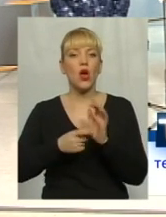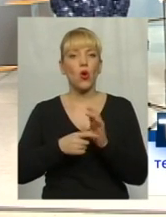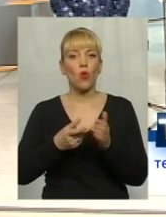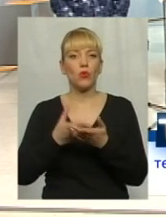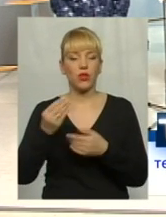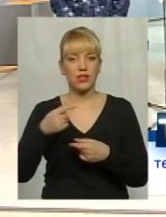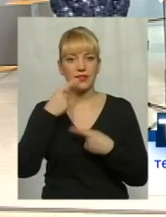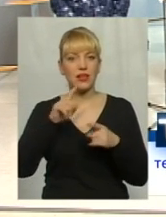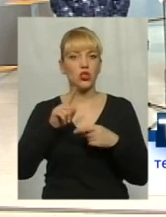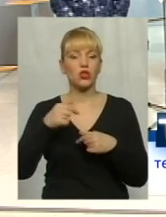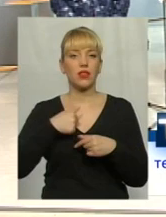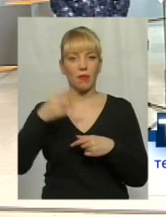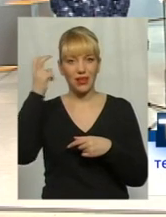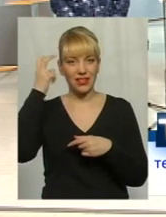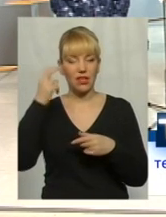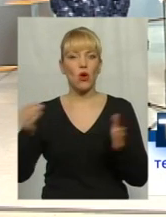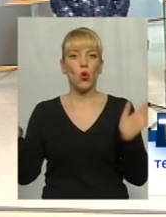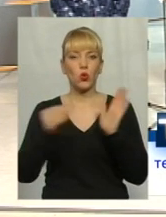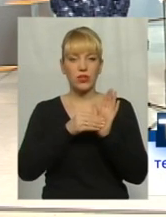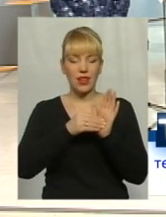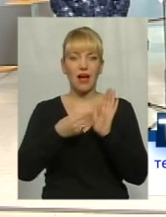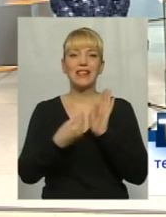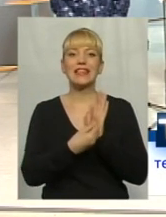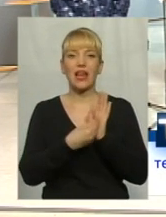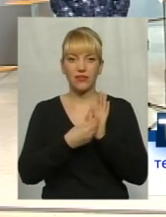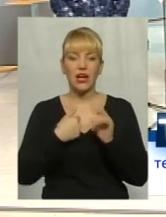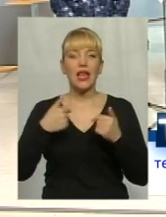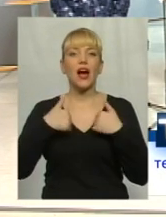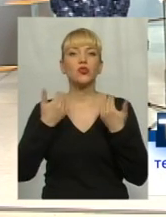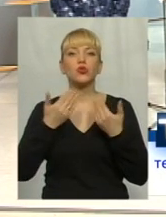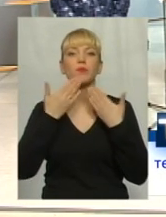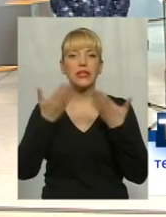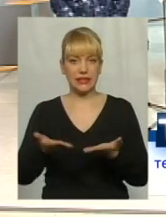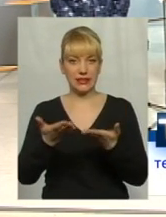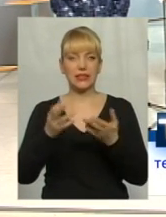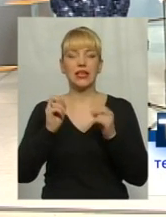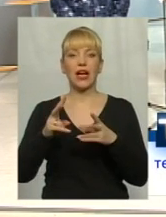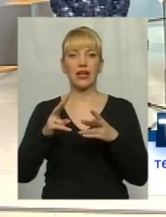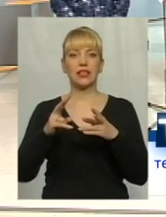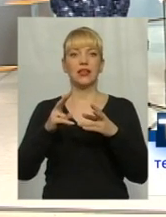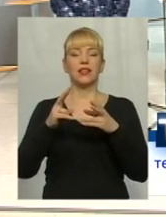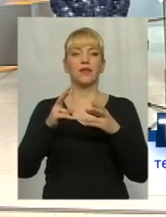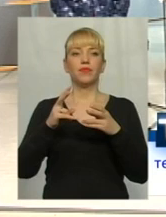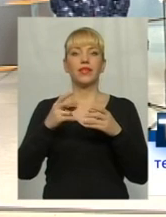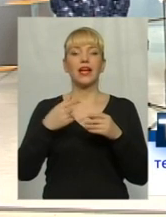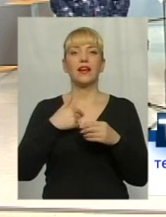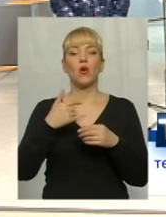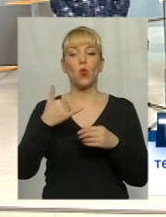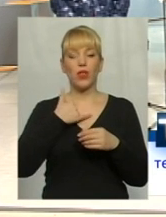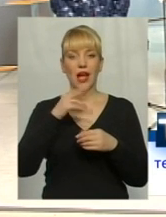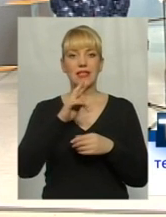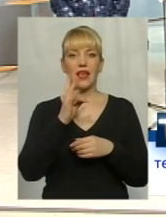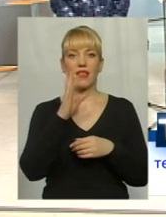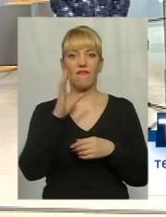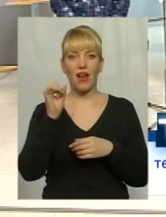Київ тариф устанавливає. Я хочу спросить, як теплоенергія. В январі у нас був